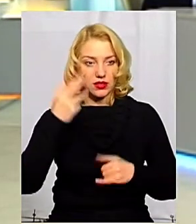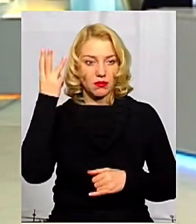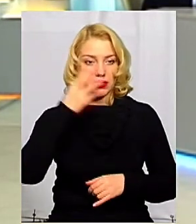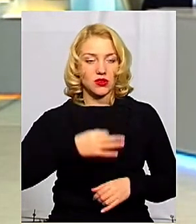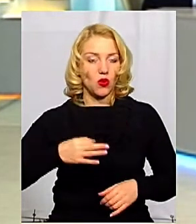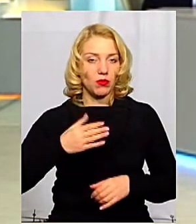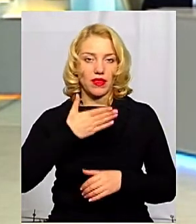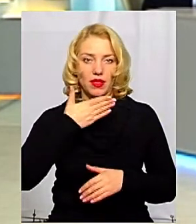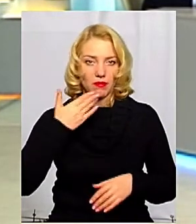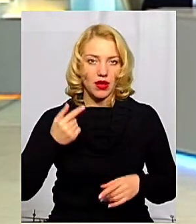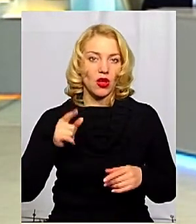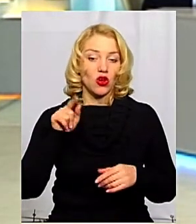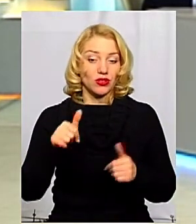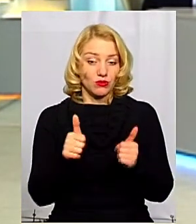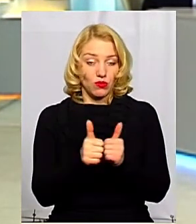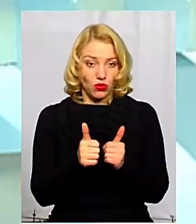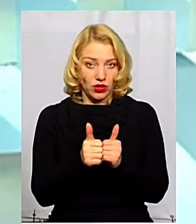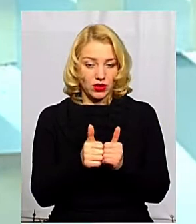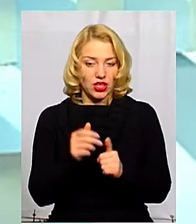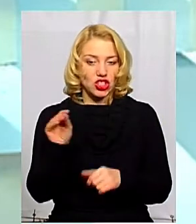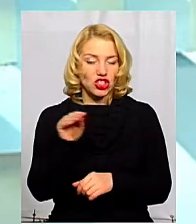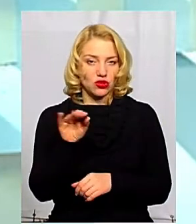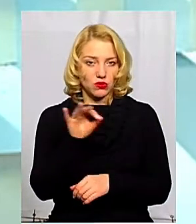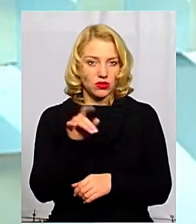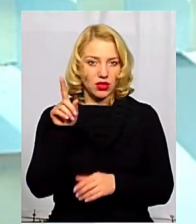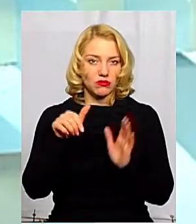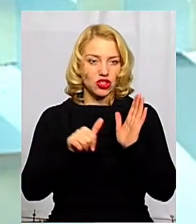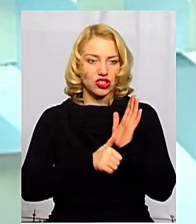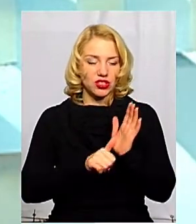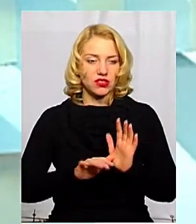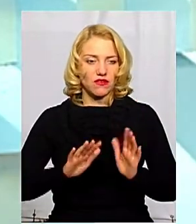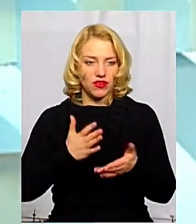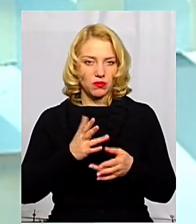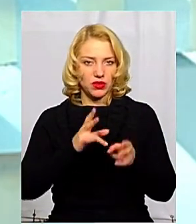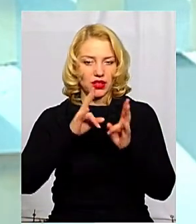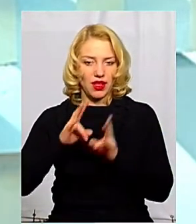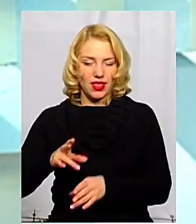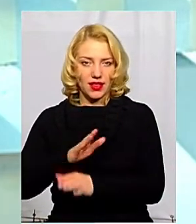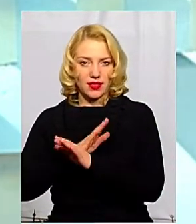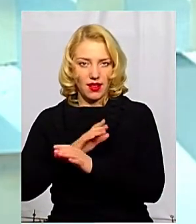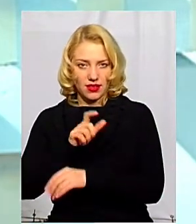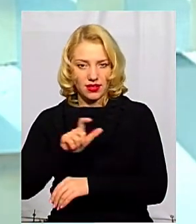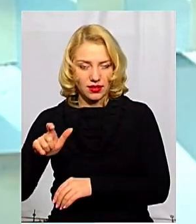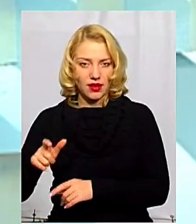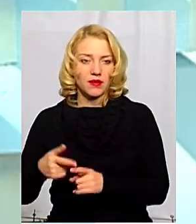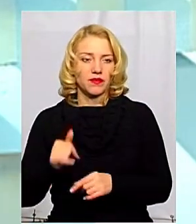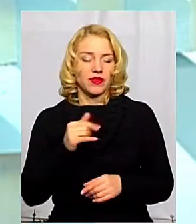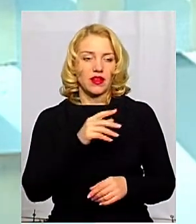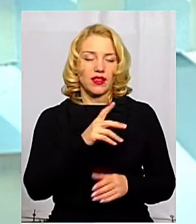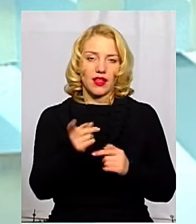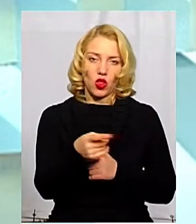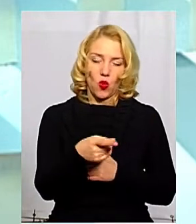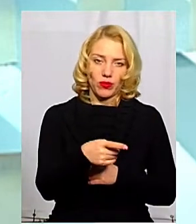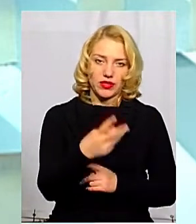немає. Хоча поряд у нас Житомирська область, там 6 випадків летальних. Поряд у нас Тернопільська область, там 3 випадки